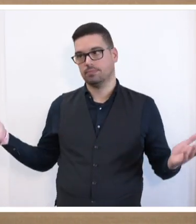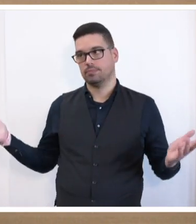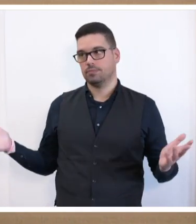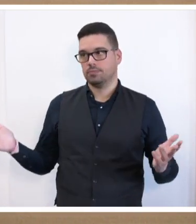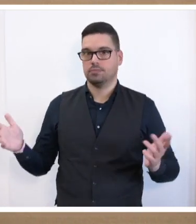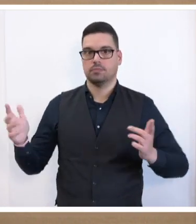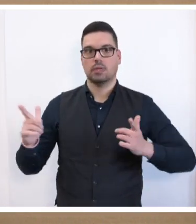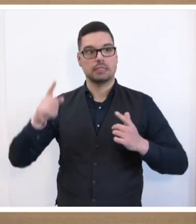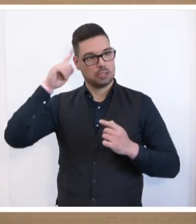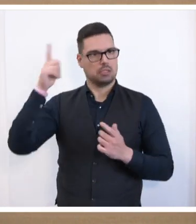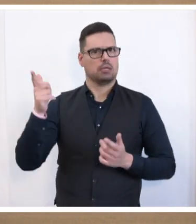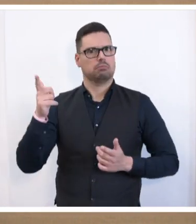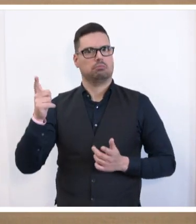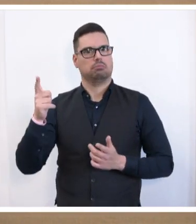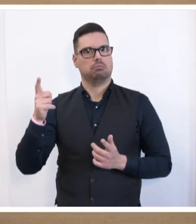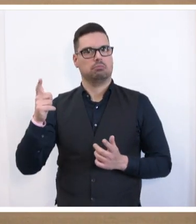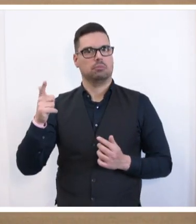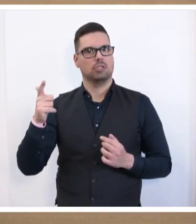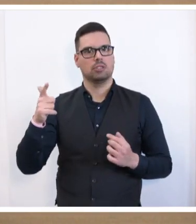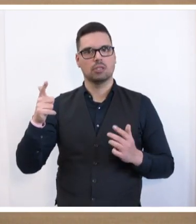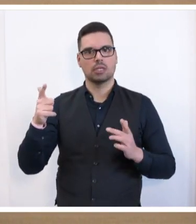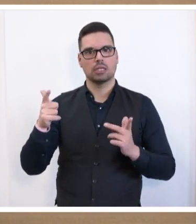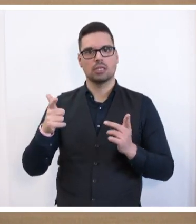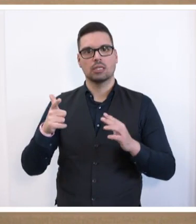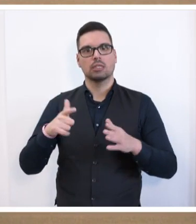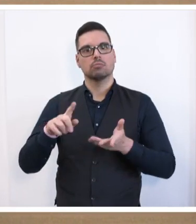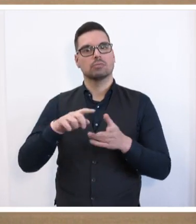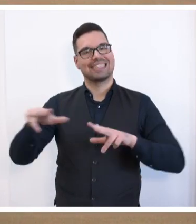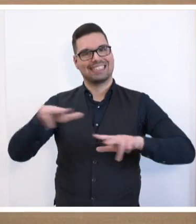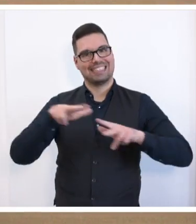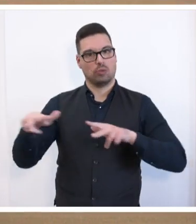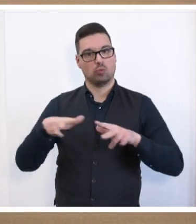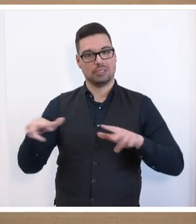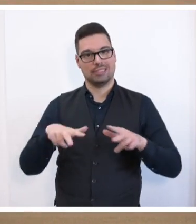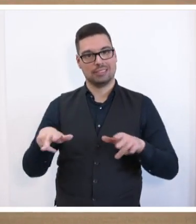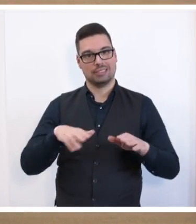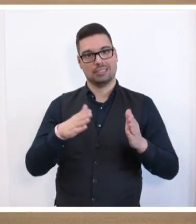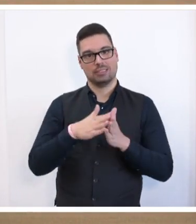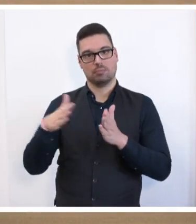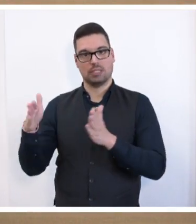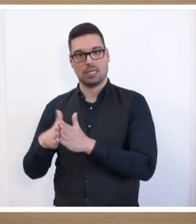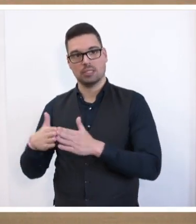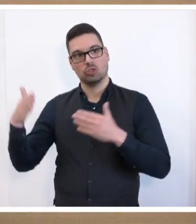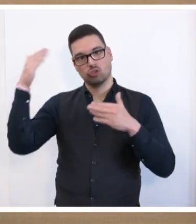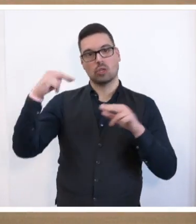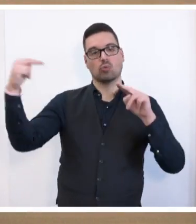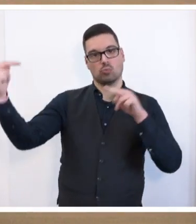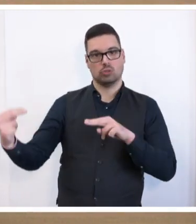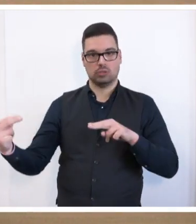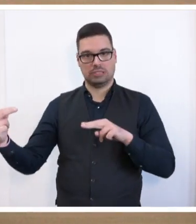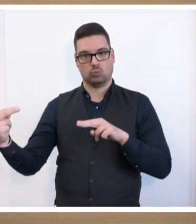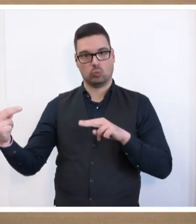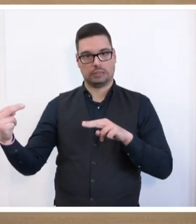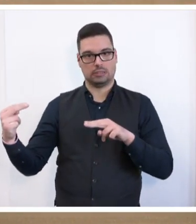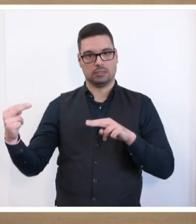können. Wer hätte das gedacht? Auf den Seiten der Regierungsparteien in Bund und Land, bei der Scheinopposition, grasiert die planke Angst.